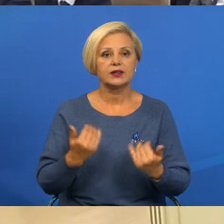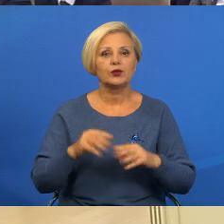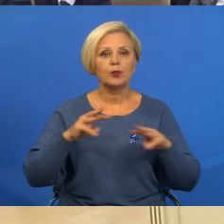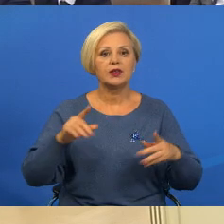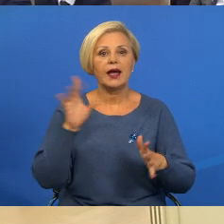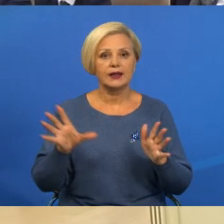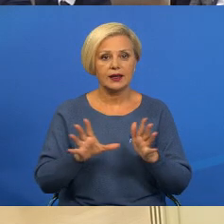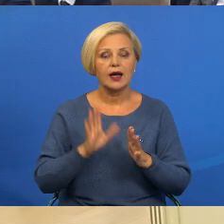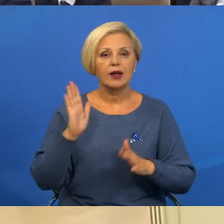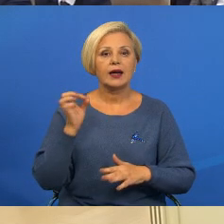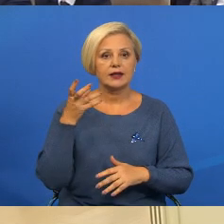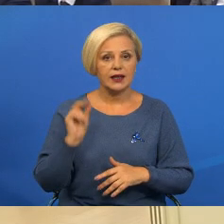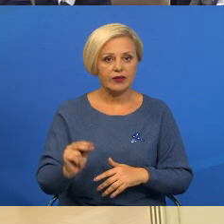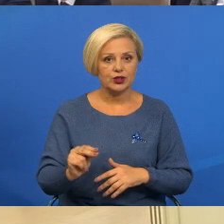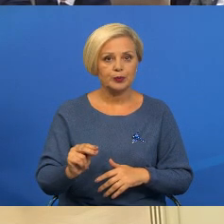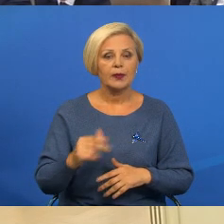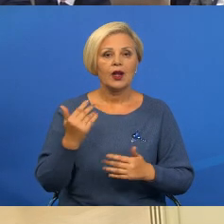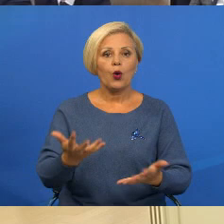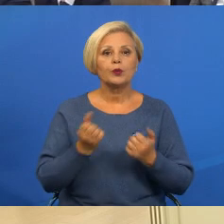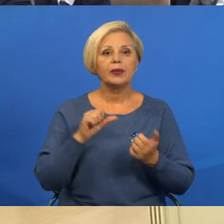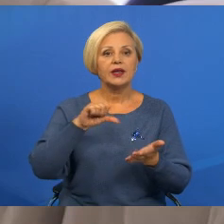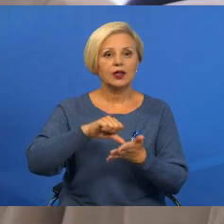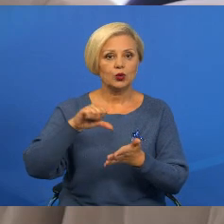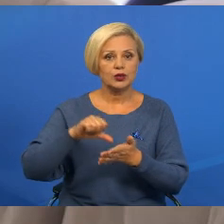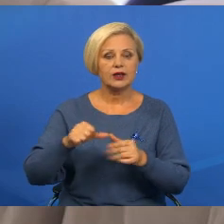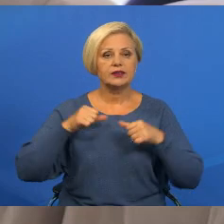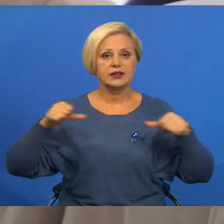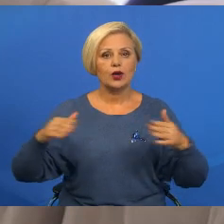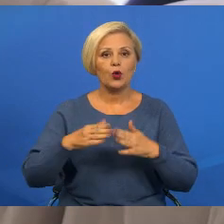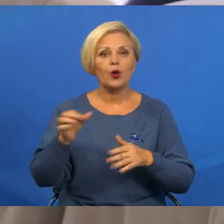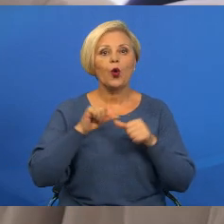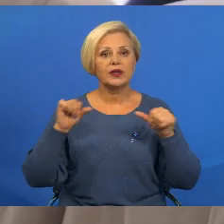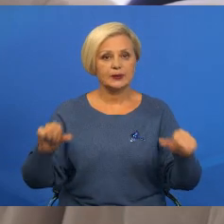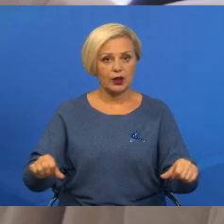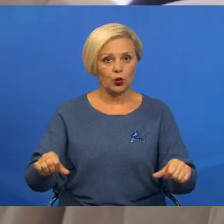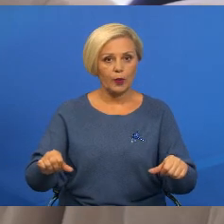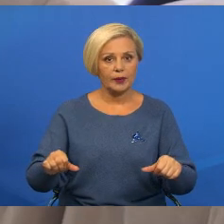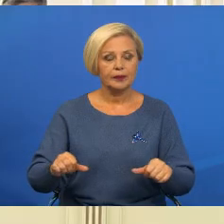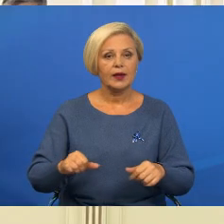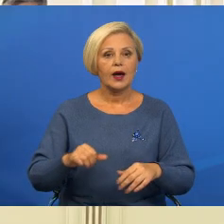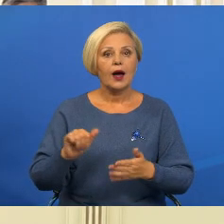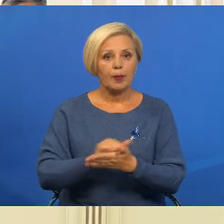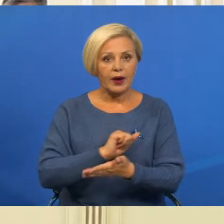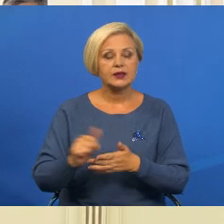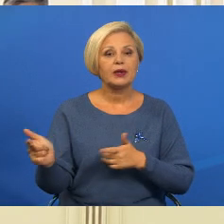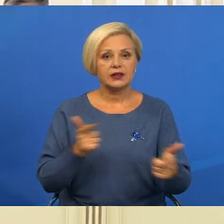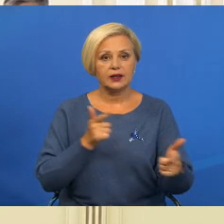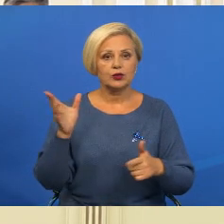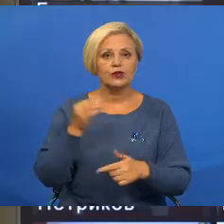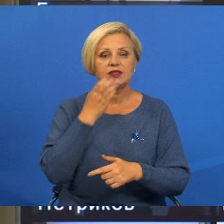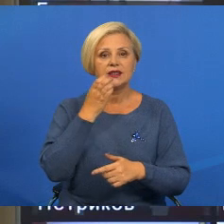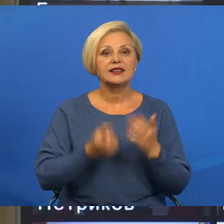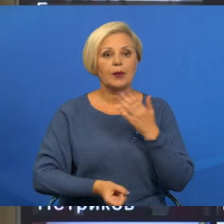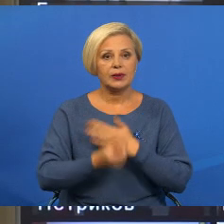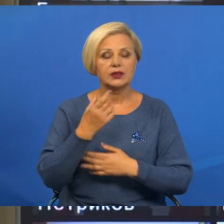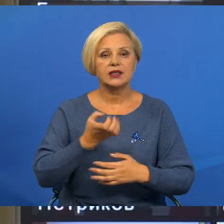энергетики Виктор Керанкевич. И он принял удел в посаджении Гомельского облвыконкама. По шпорту готовности все теплокрыницы